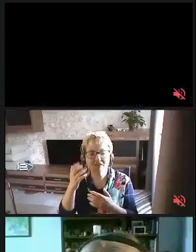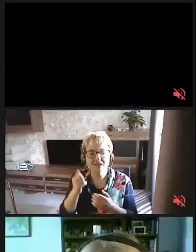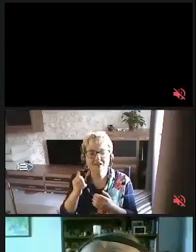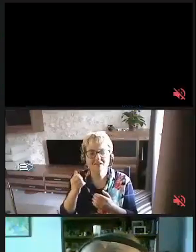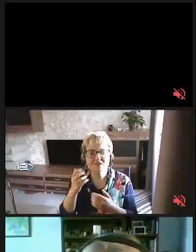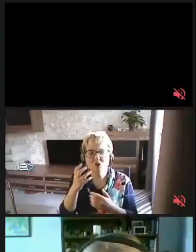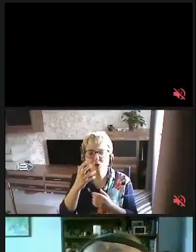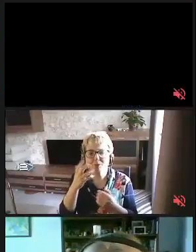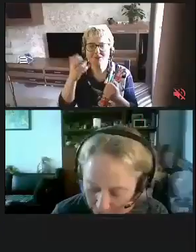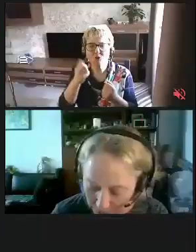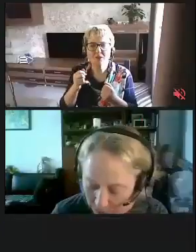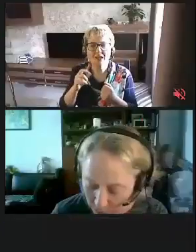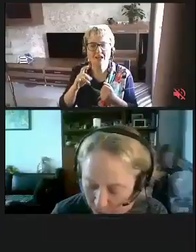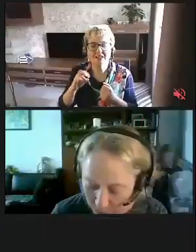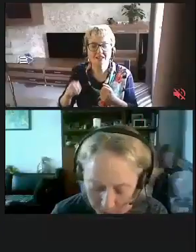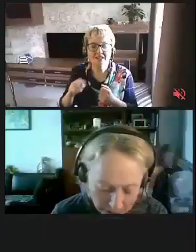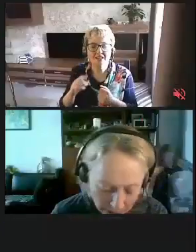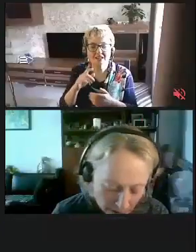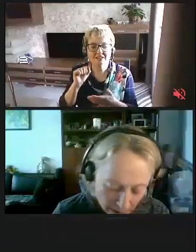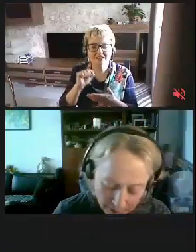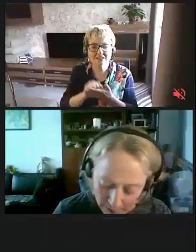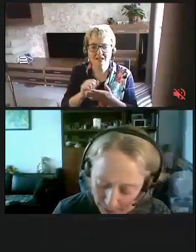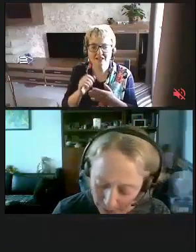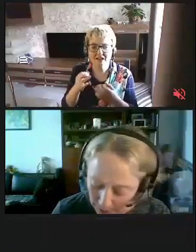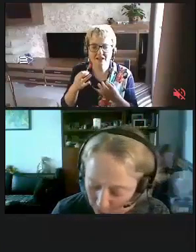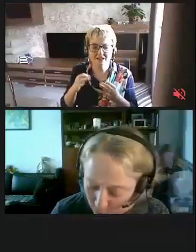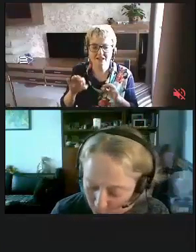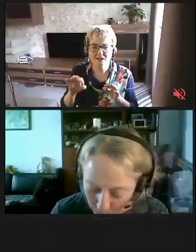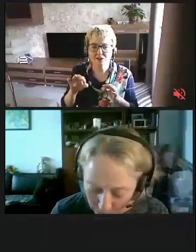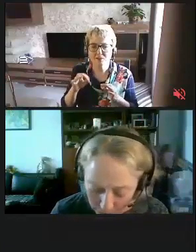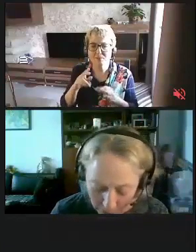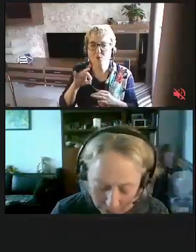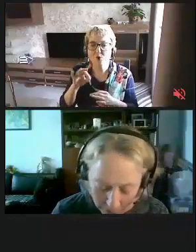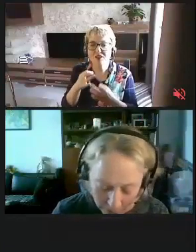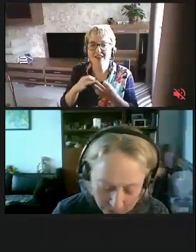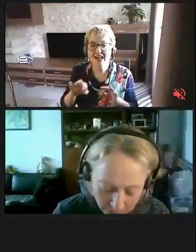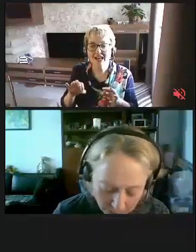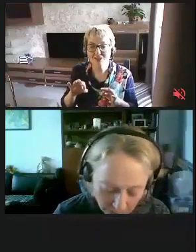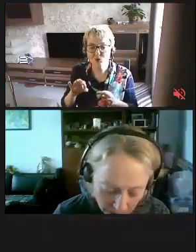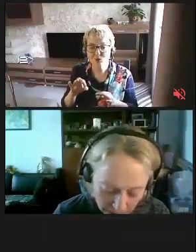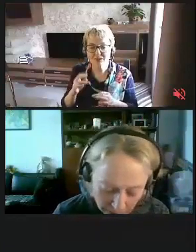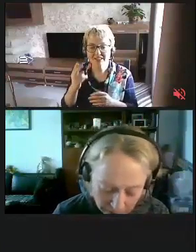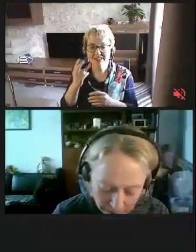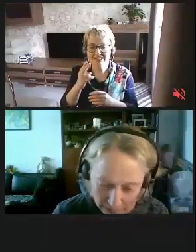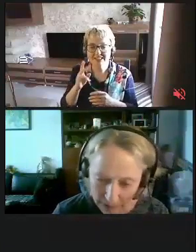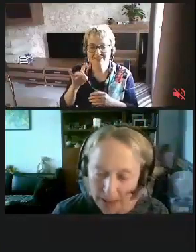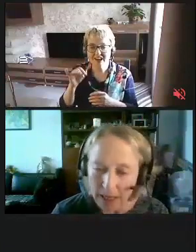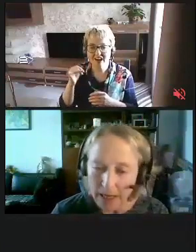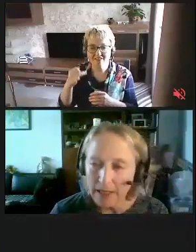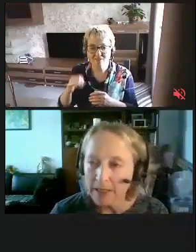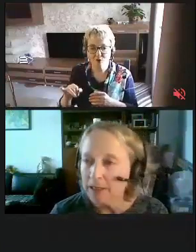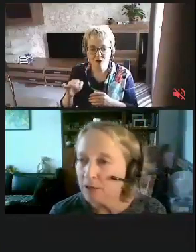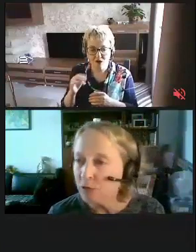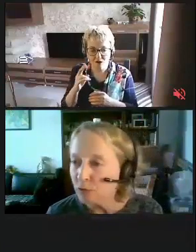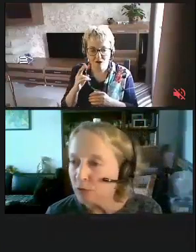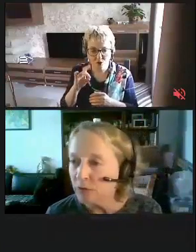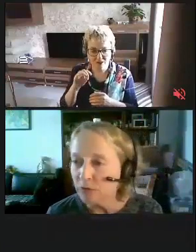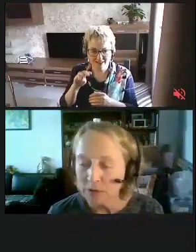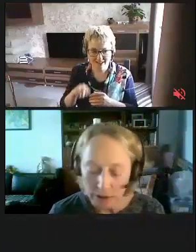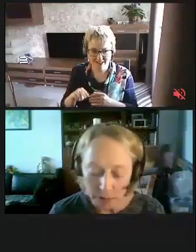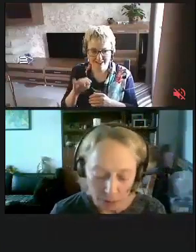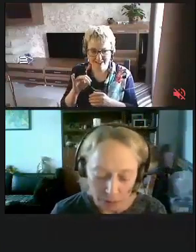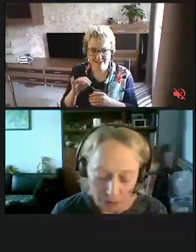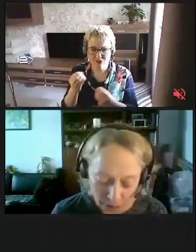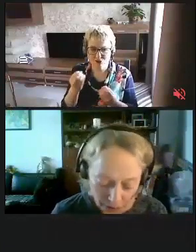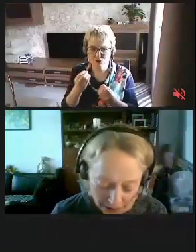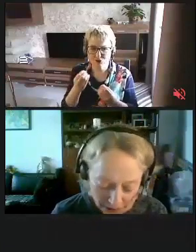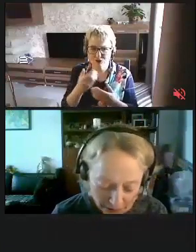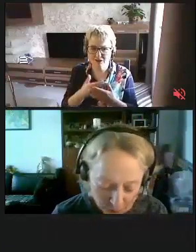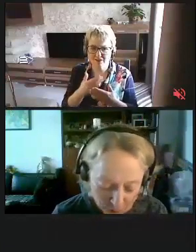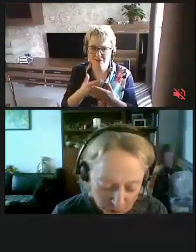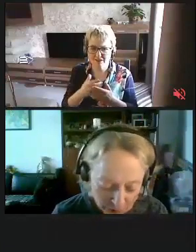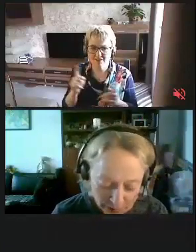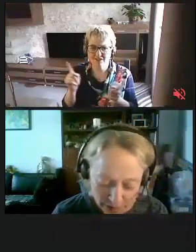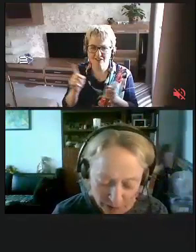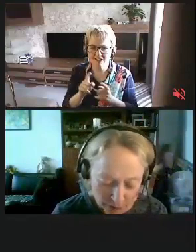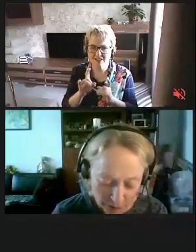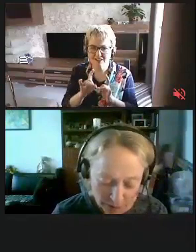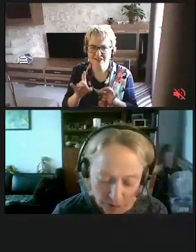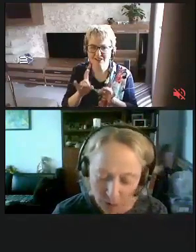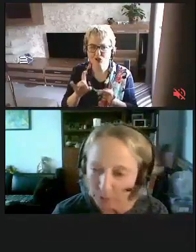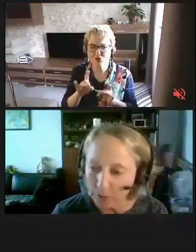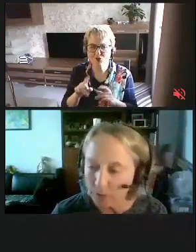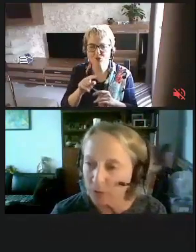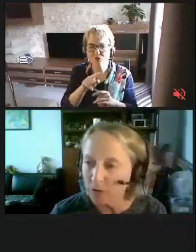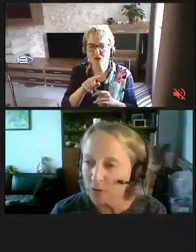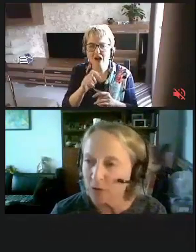национального стандарта по доступности цифрового контента. И еще, наверное, это просто вкратце, что я